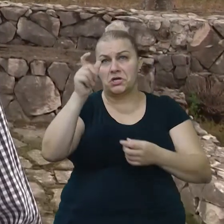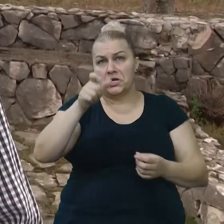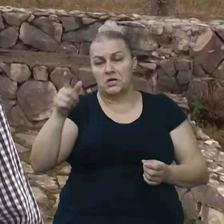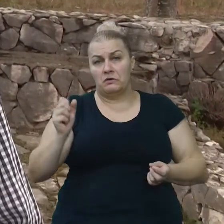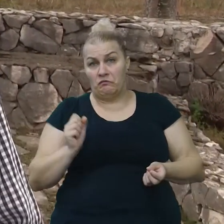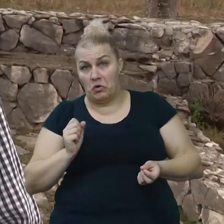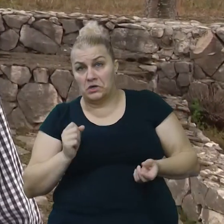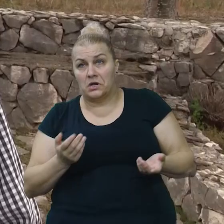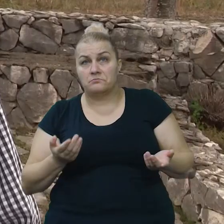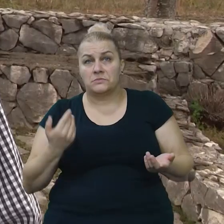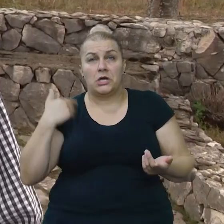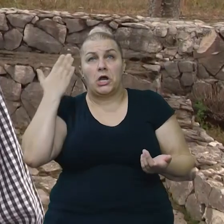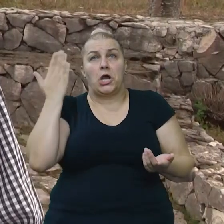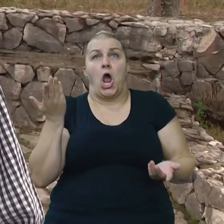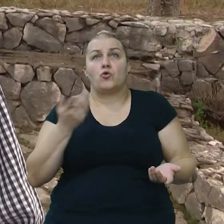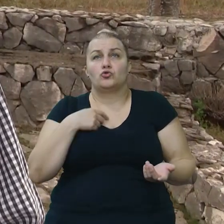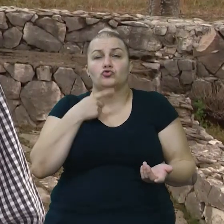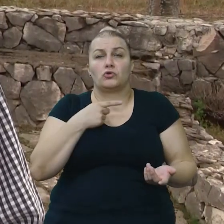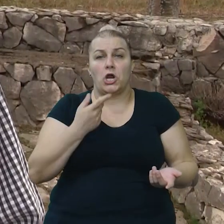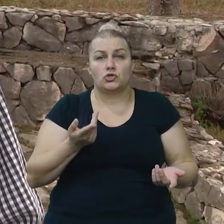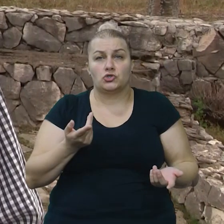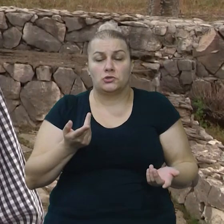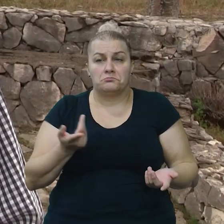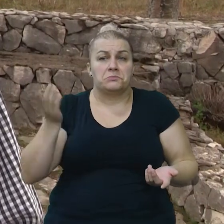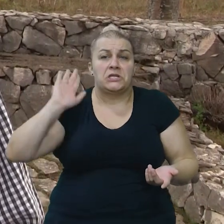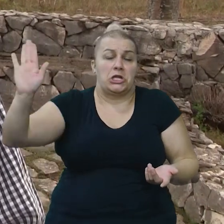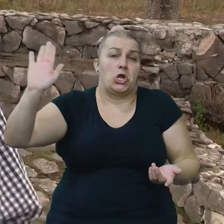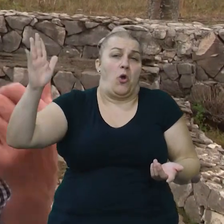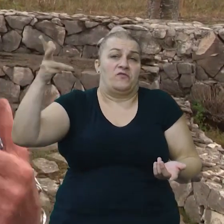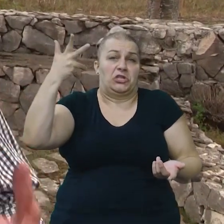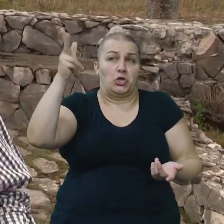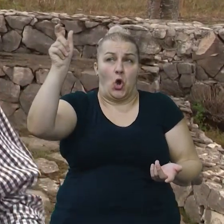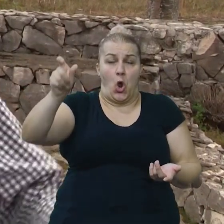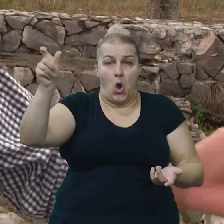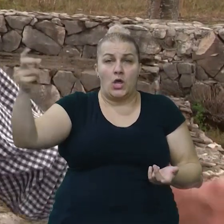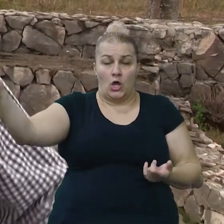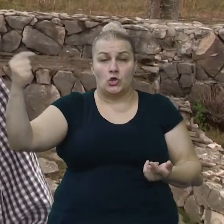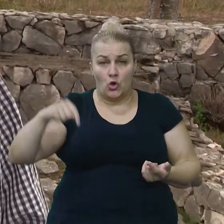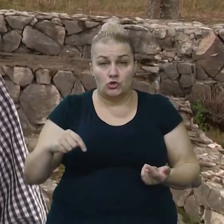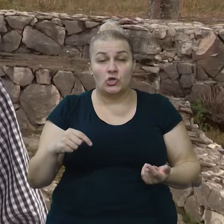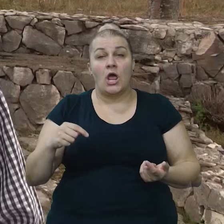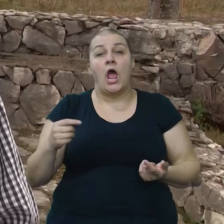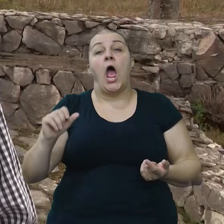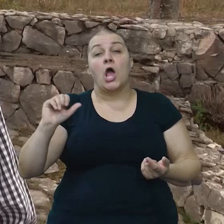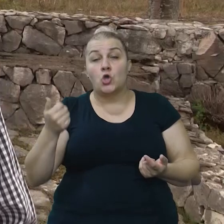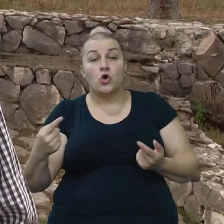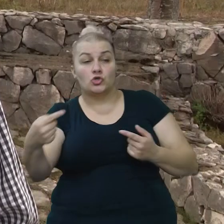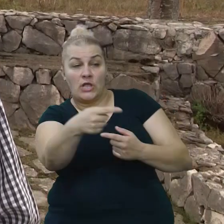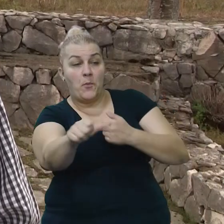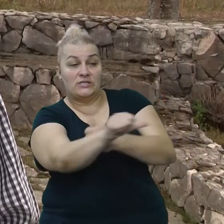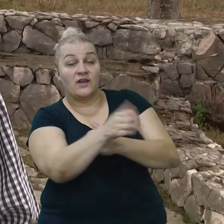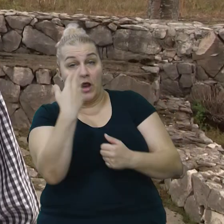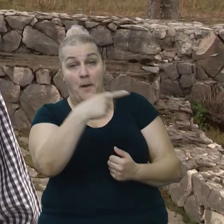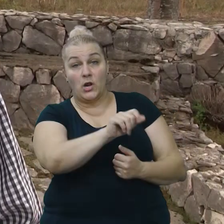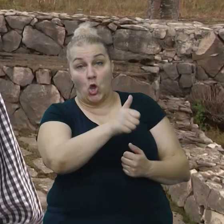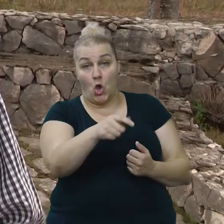kako ću vrde reći. Ti njihovi trojica vamo je bilo dalje u zasijedi još. I